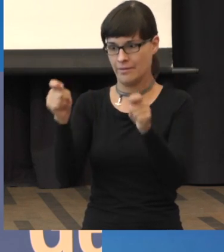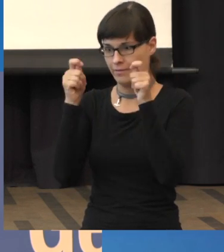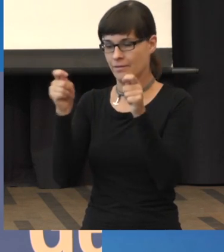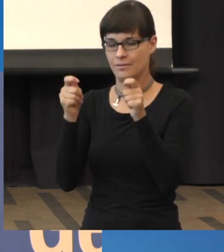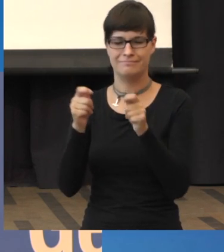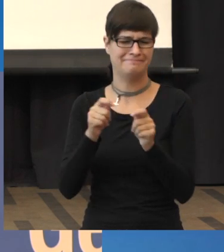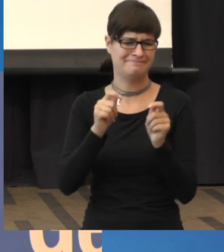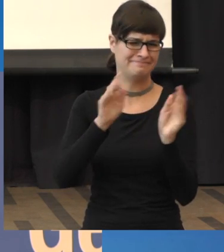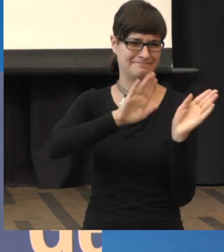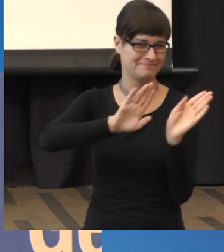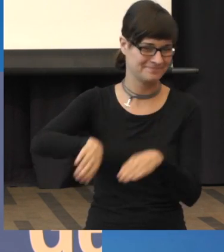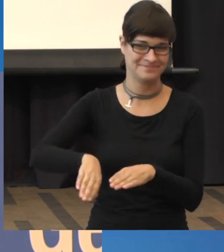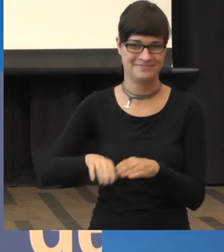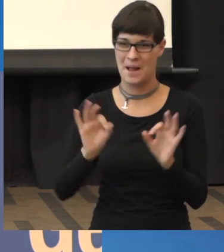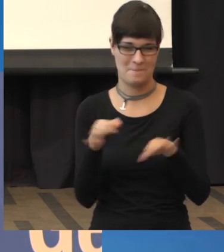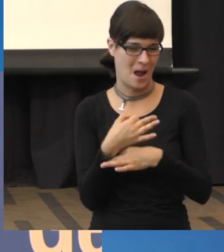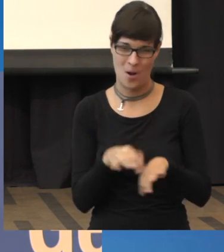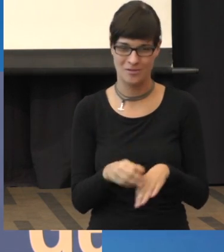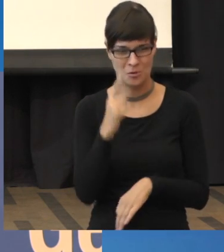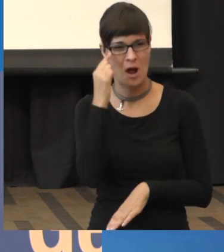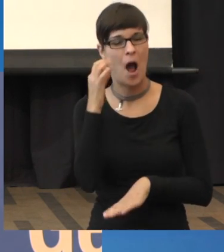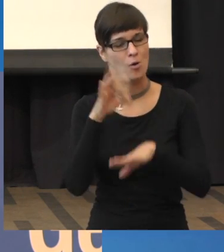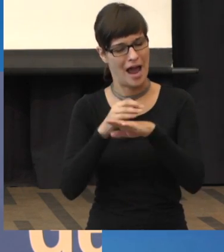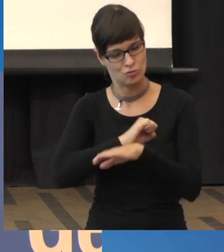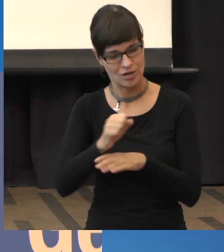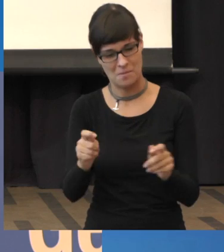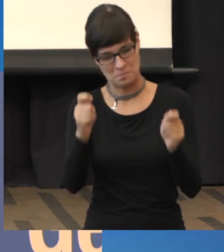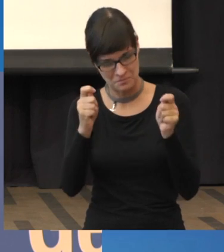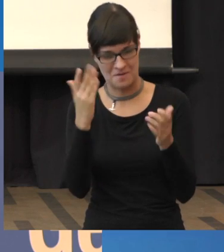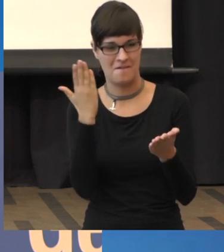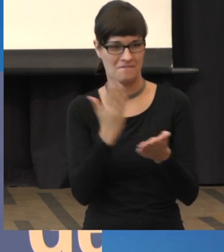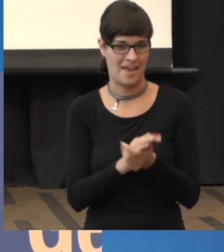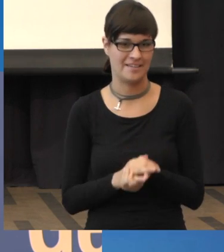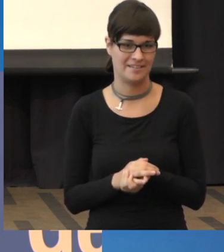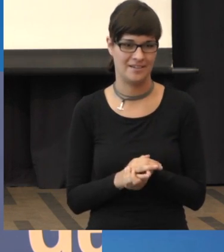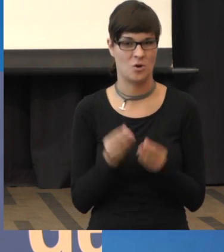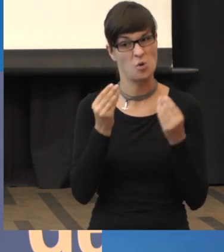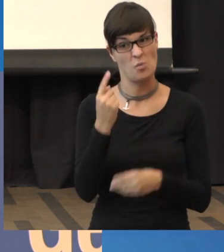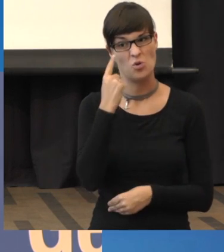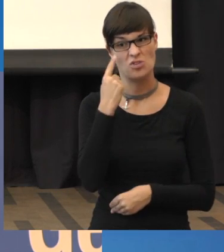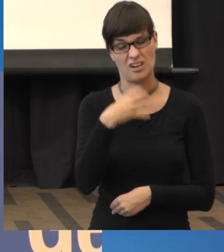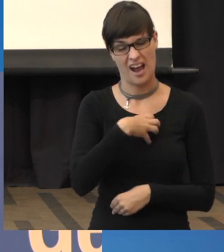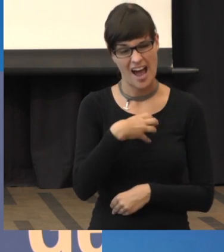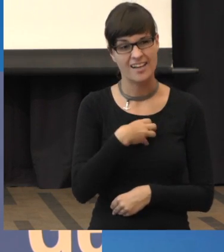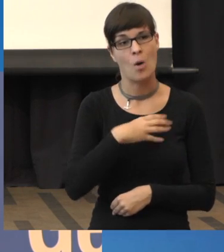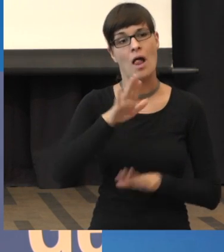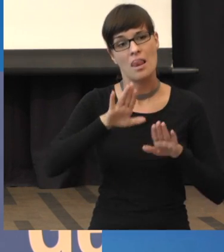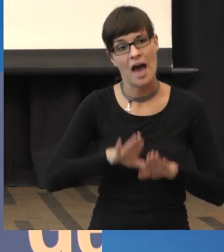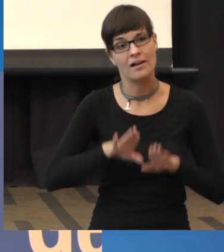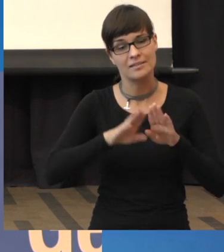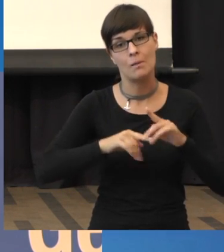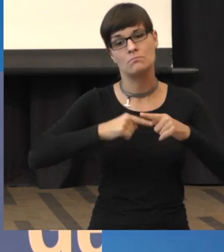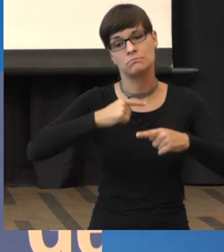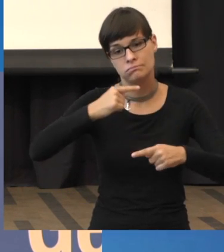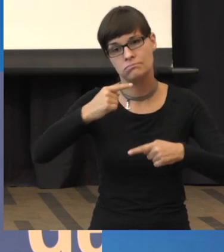nicht verändert. Und abgesehen davon verläuft ja diese Erkrankung auch lang, relativ langsam, so über Tage oder über